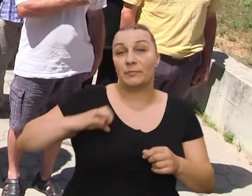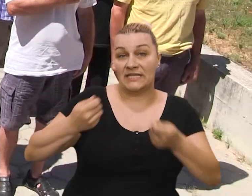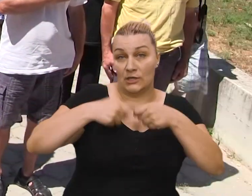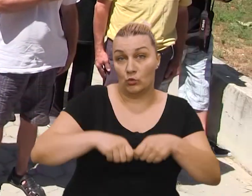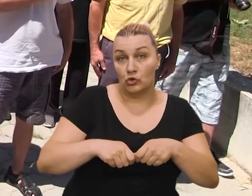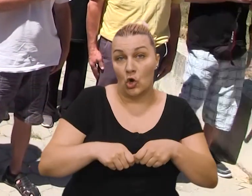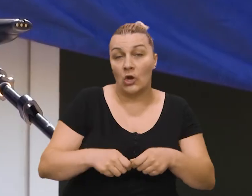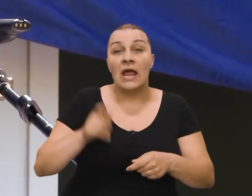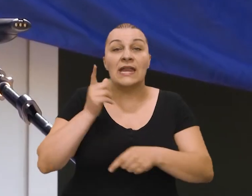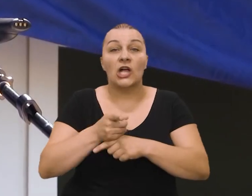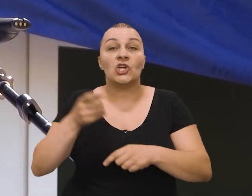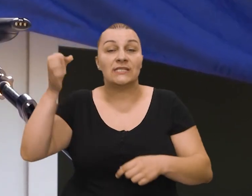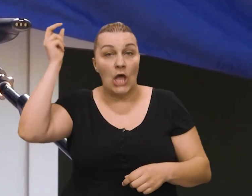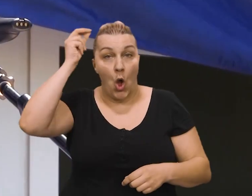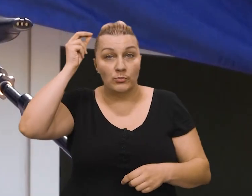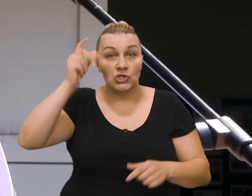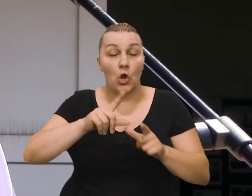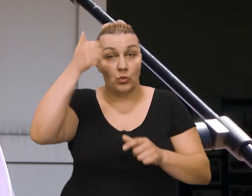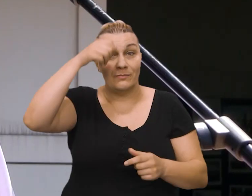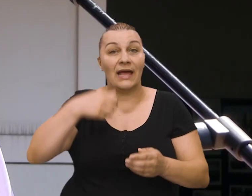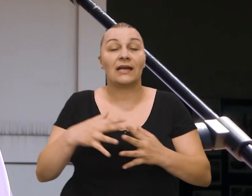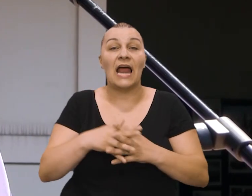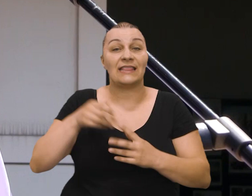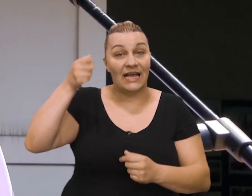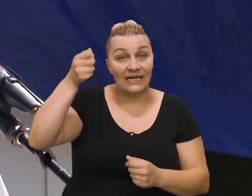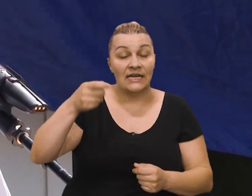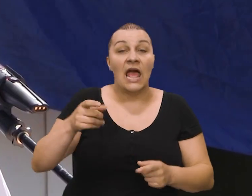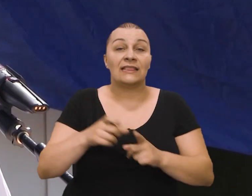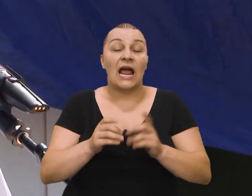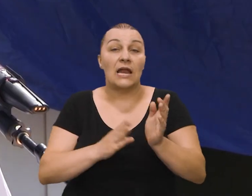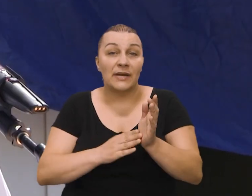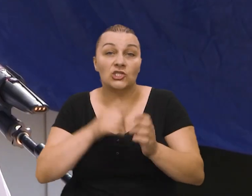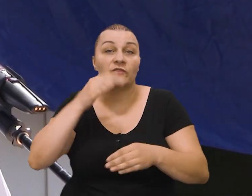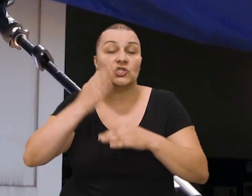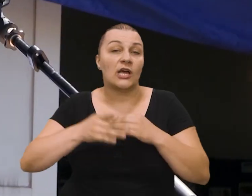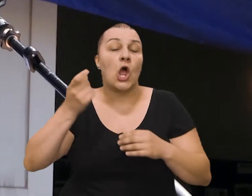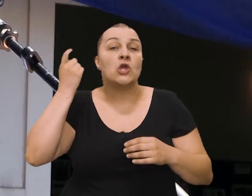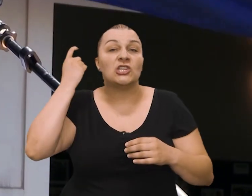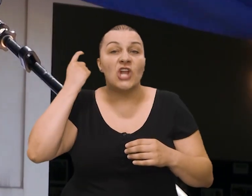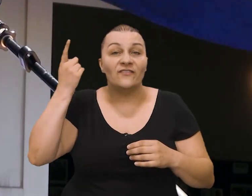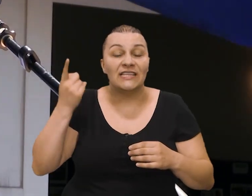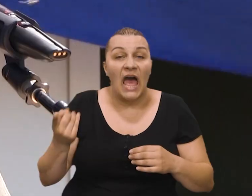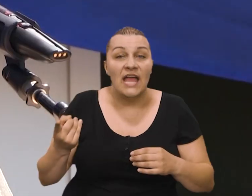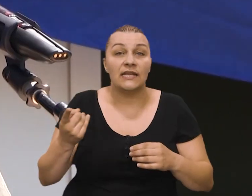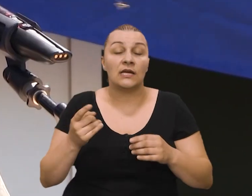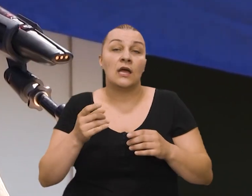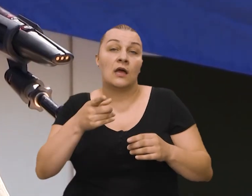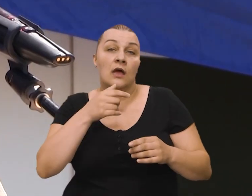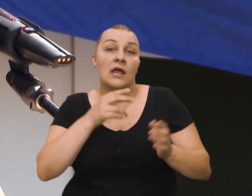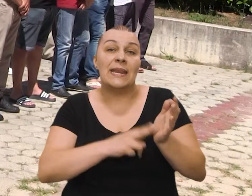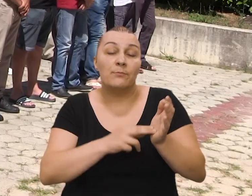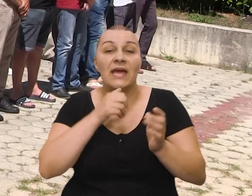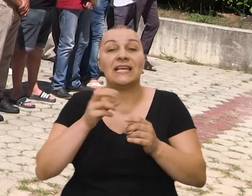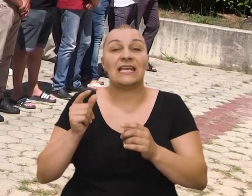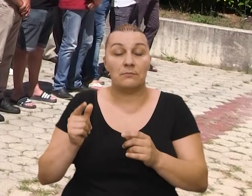Slavić, predsjednik udruge, načelnica općine Lidija Slavić u ime grada Knina Dragan Miričević, te na koncu državni tajnici Ivan Vukić, Niper i